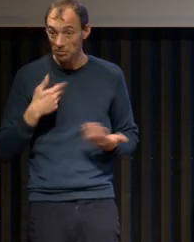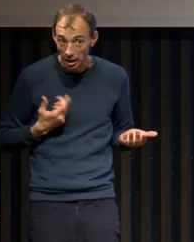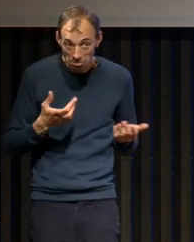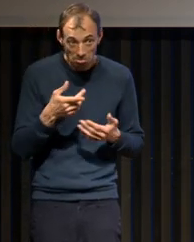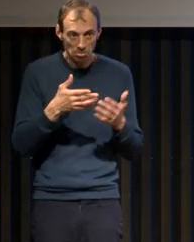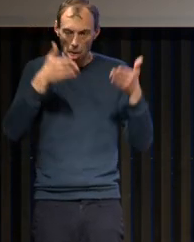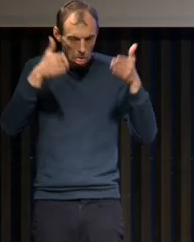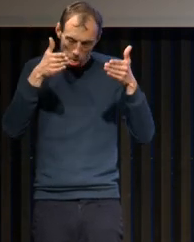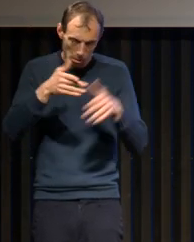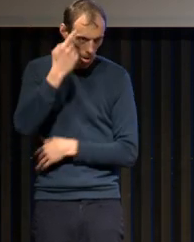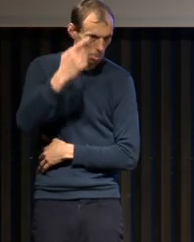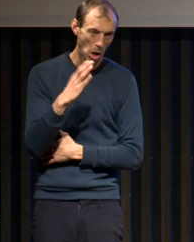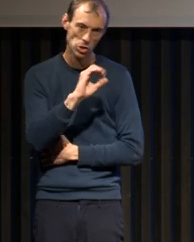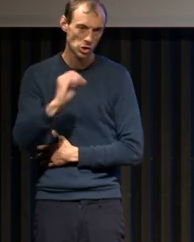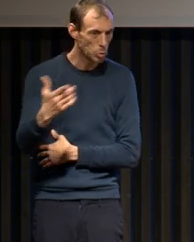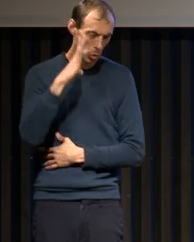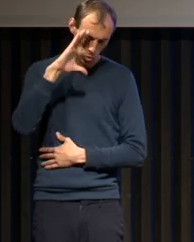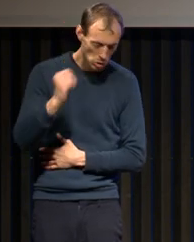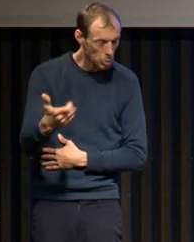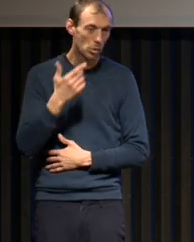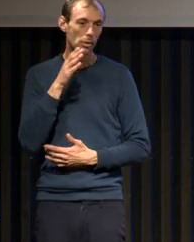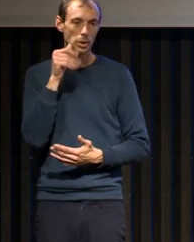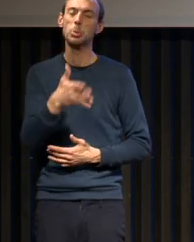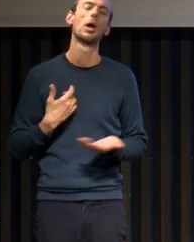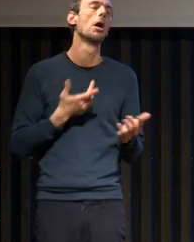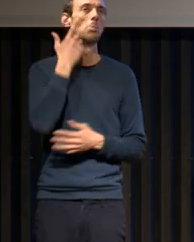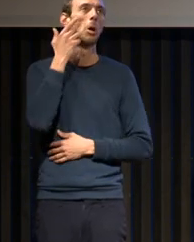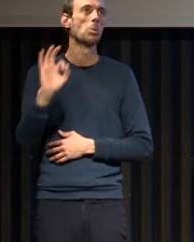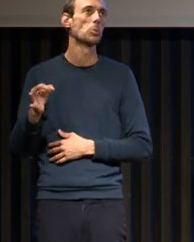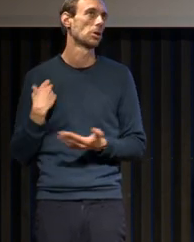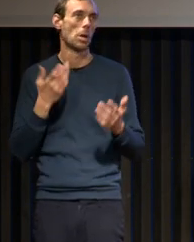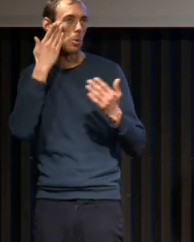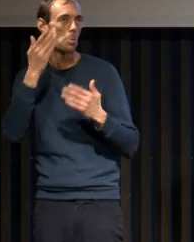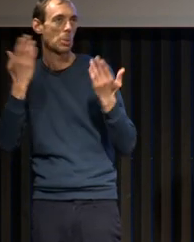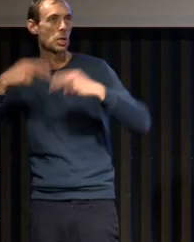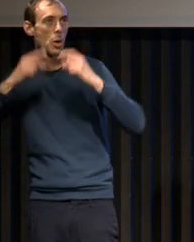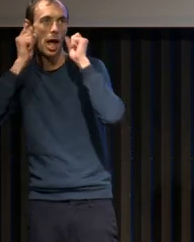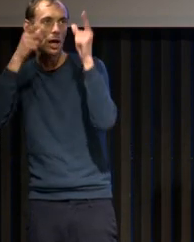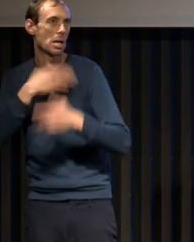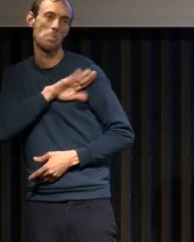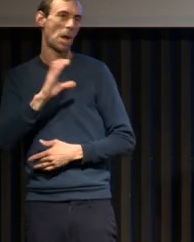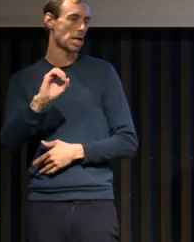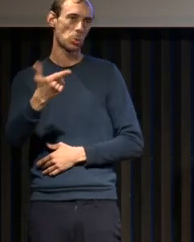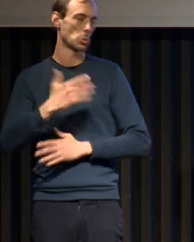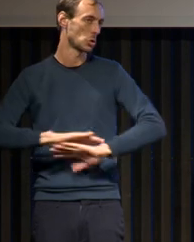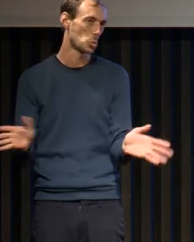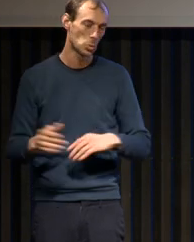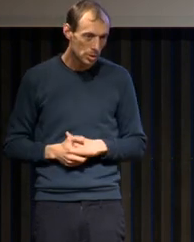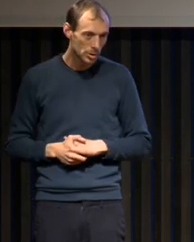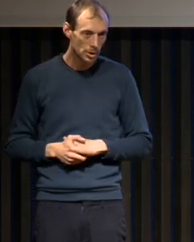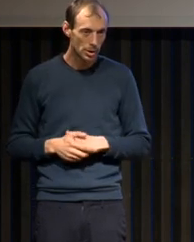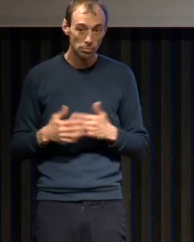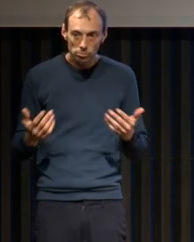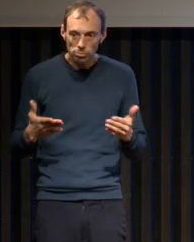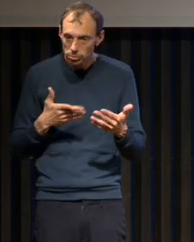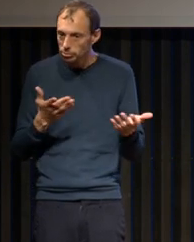continuent à dire que si ces sujets se réveillent la nuit, c'est parce qu'il a le taux de CO2 qui augmente et que c'est toxique. Alors, qu'est-ce qu'il faut pour avancer sur